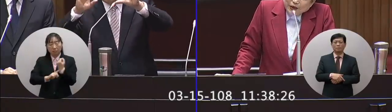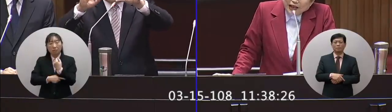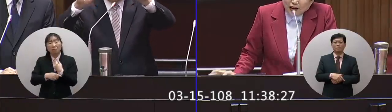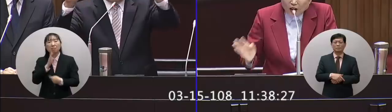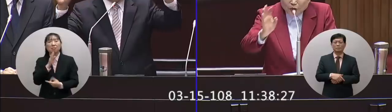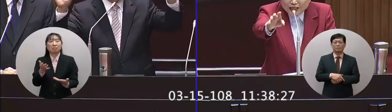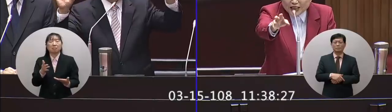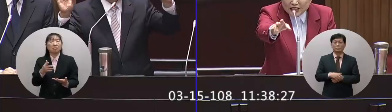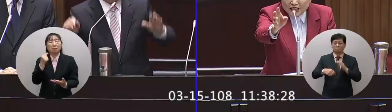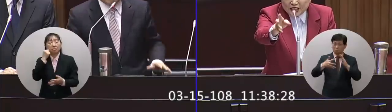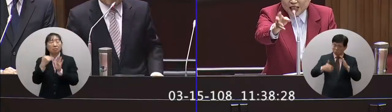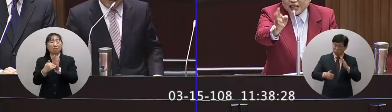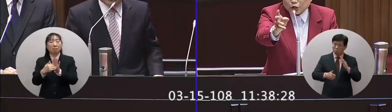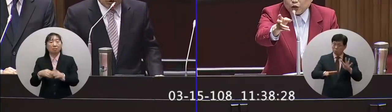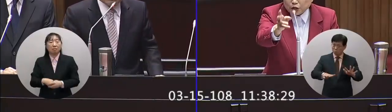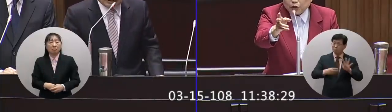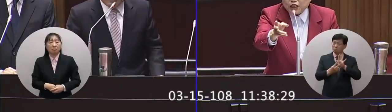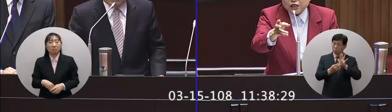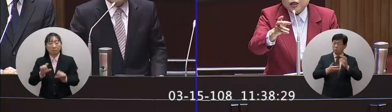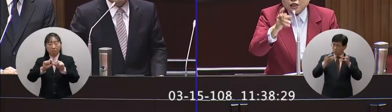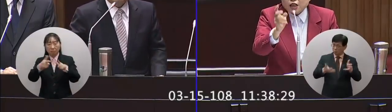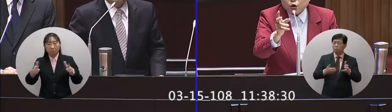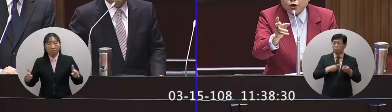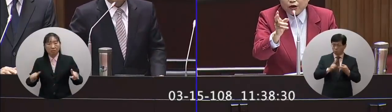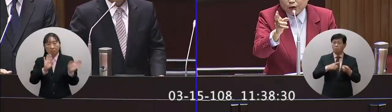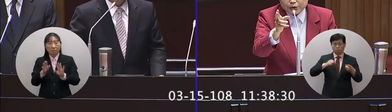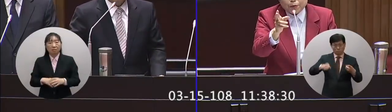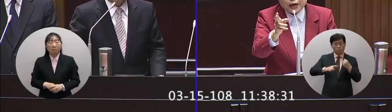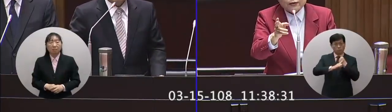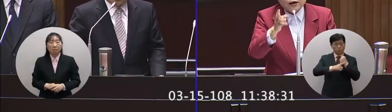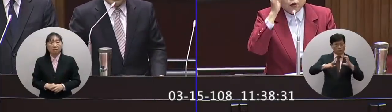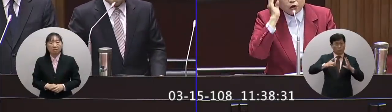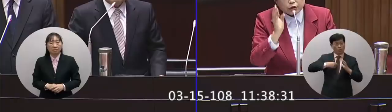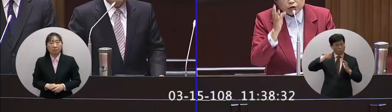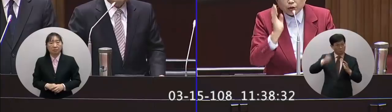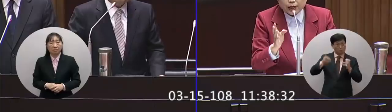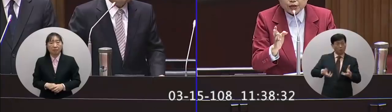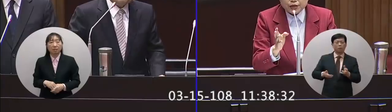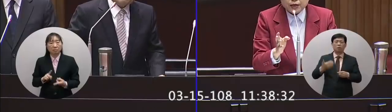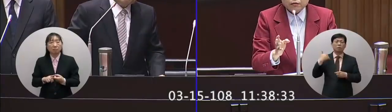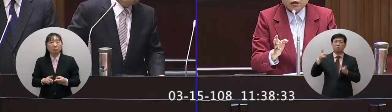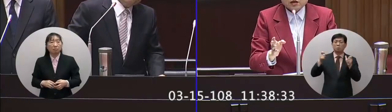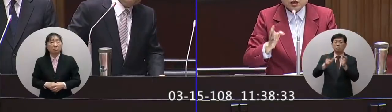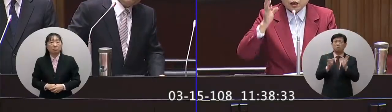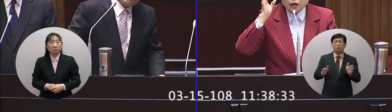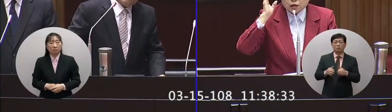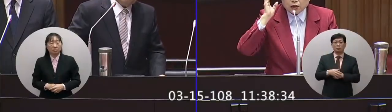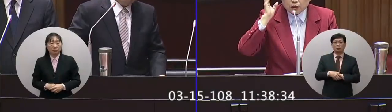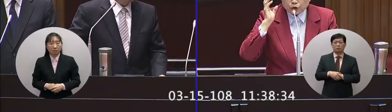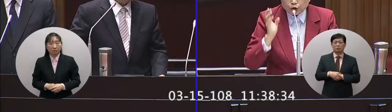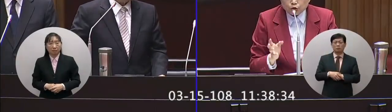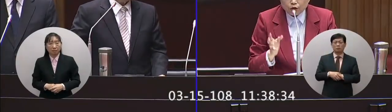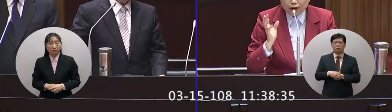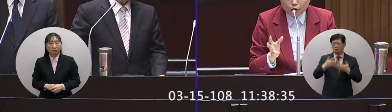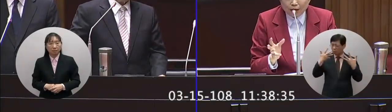立法很難歸彎院長你現在講出的重點你也同意法官眾判我就是過年期間跟了